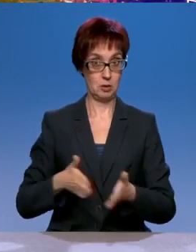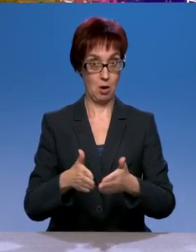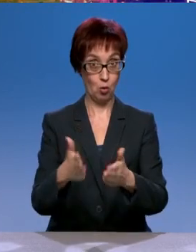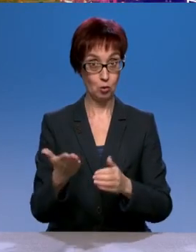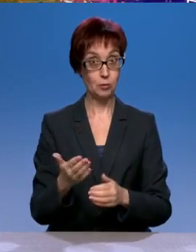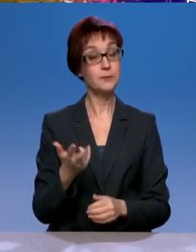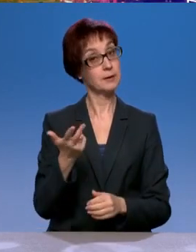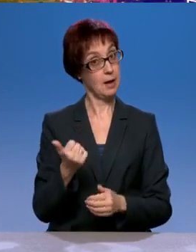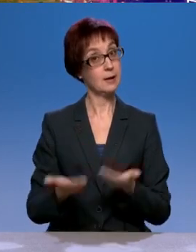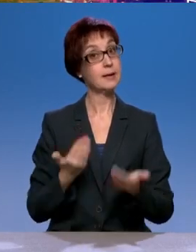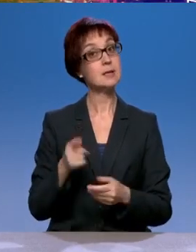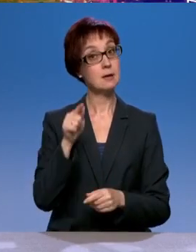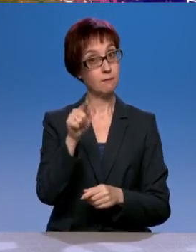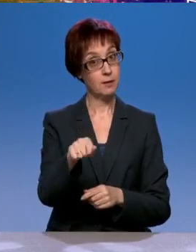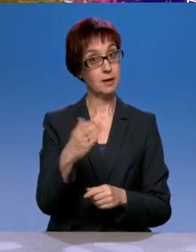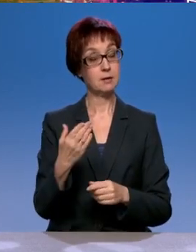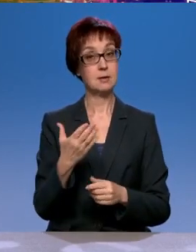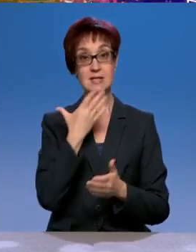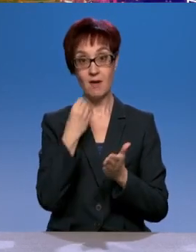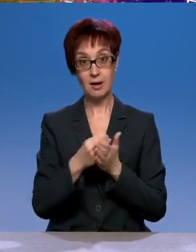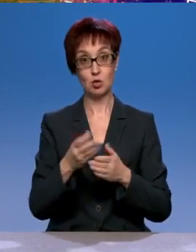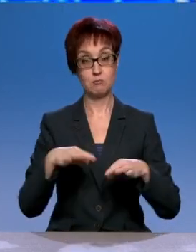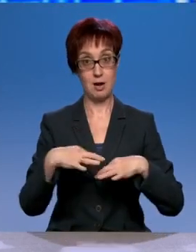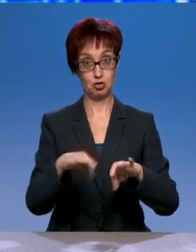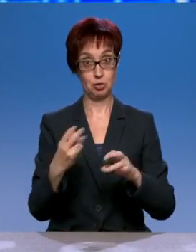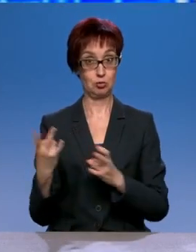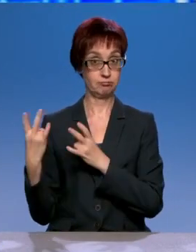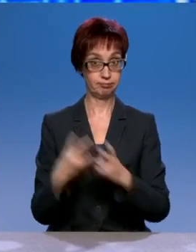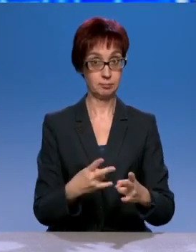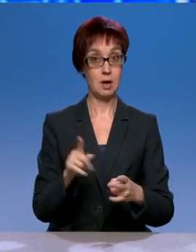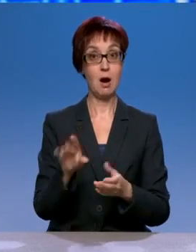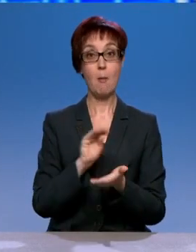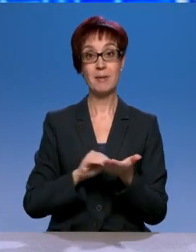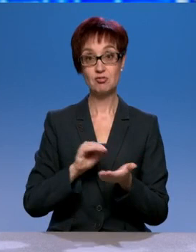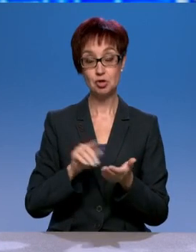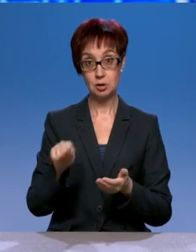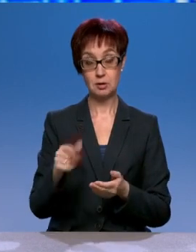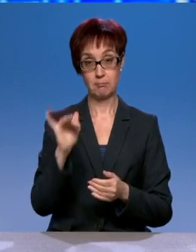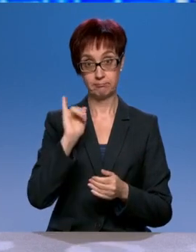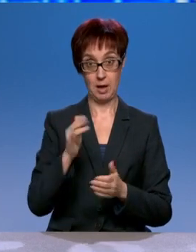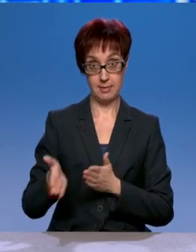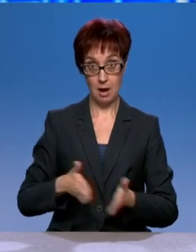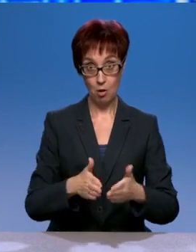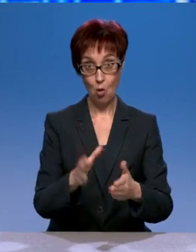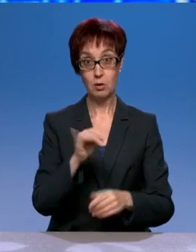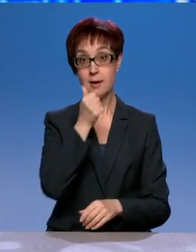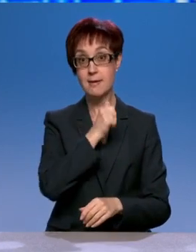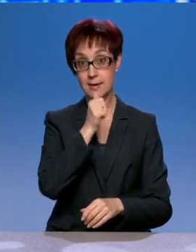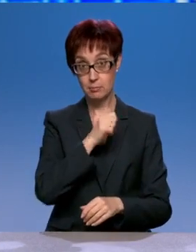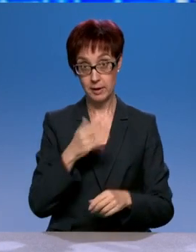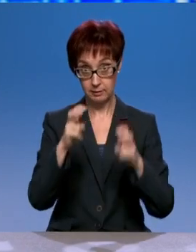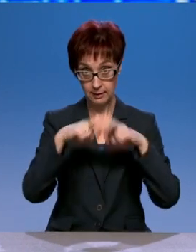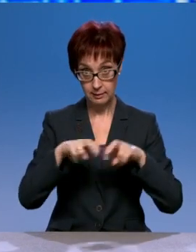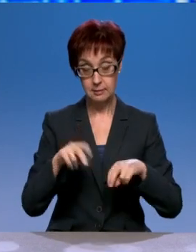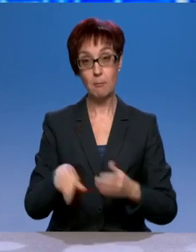вы повредили вашу машину из-за состояния дороги, и действительно экспертиза показала, что это так, в этом